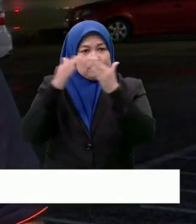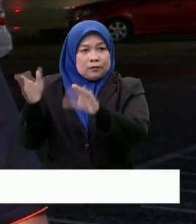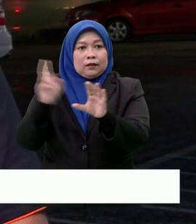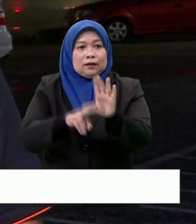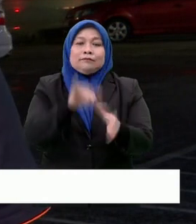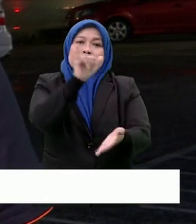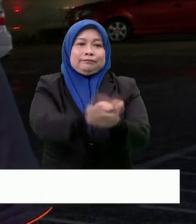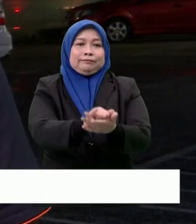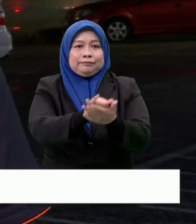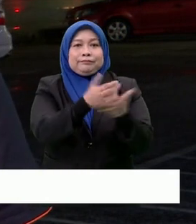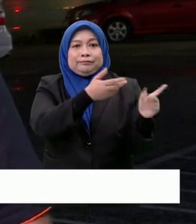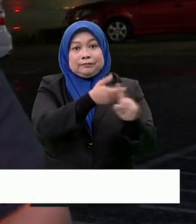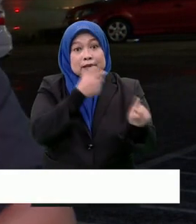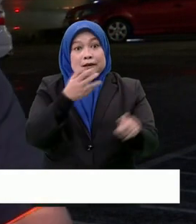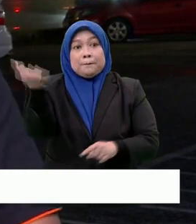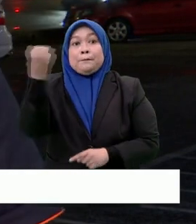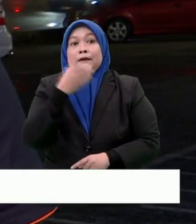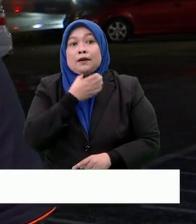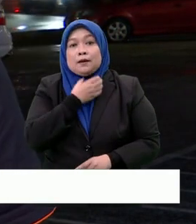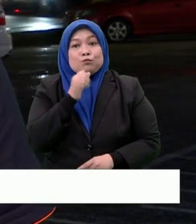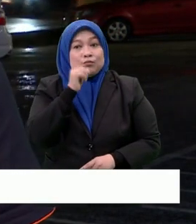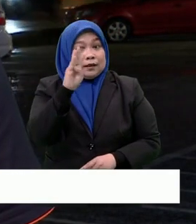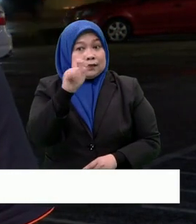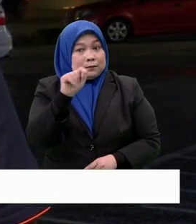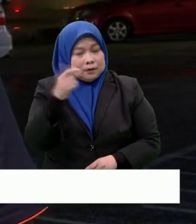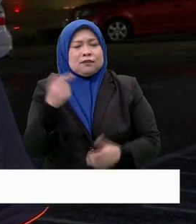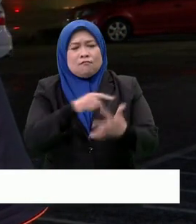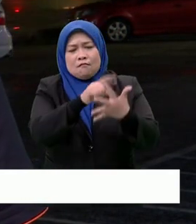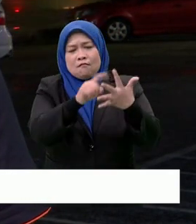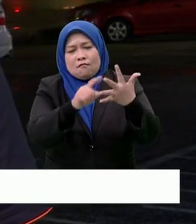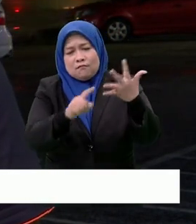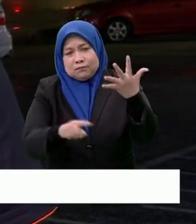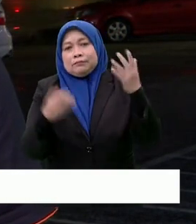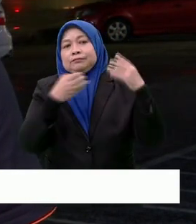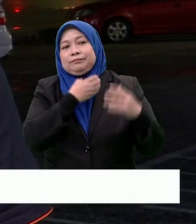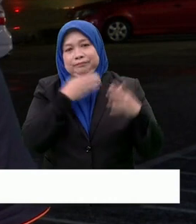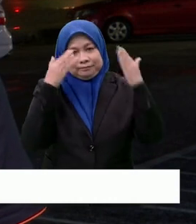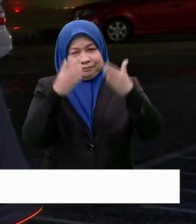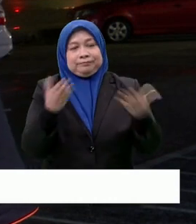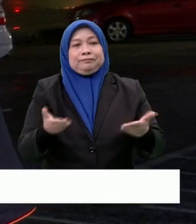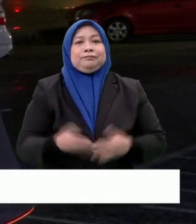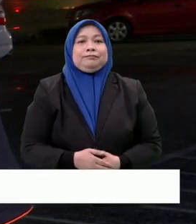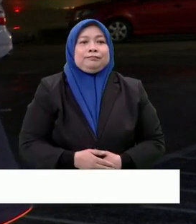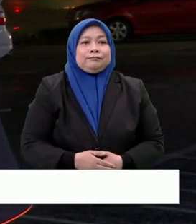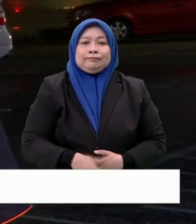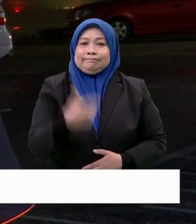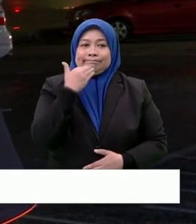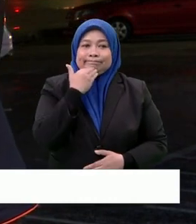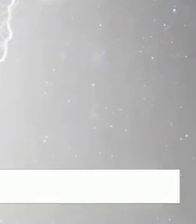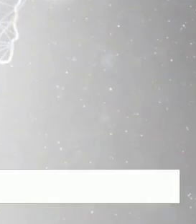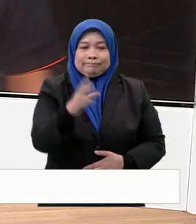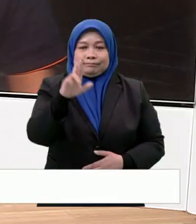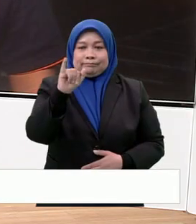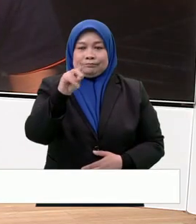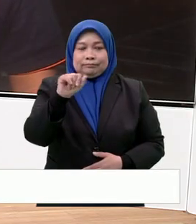fikir itulah apa yang saya bawakan pada hari ini bukan hanya Tambun ada banyak lagi kursi tumpuan di Perak ini isan. baik terima kasih Hari